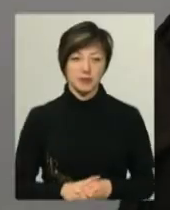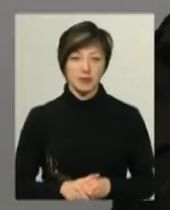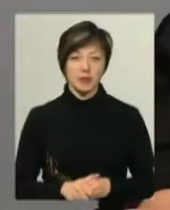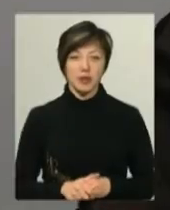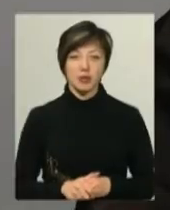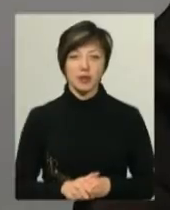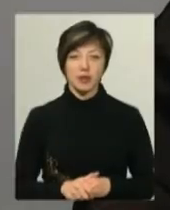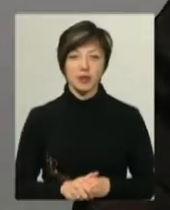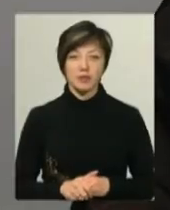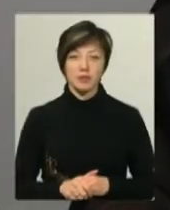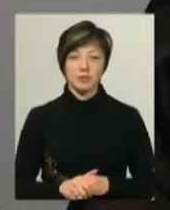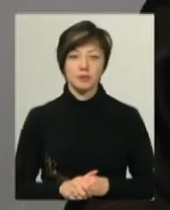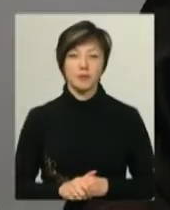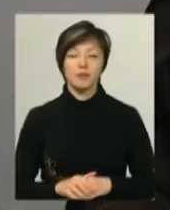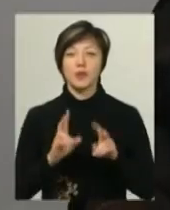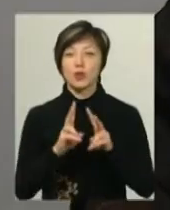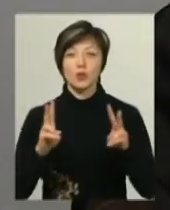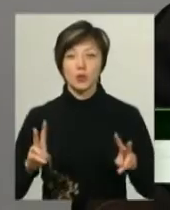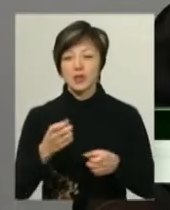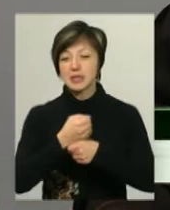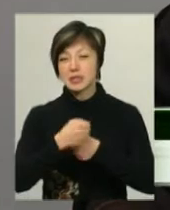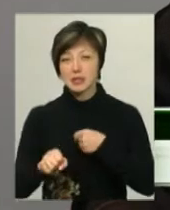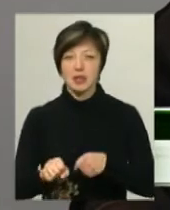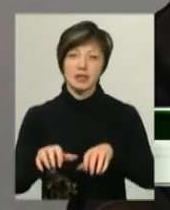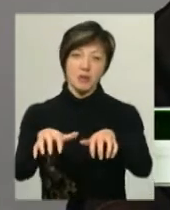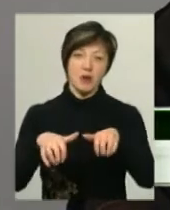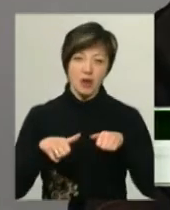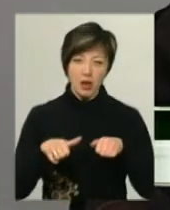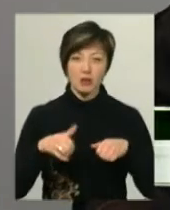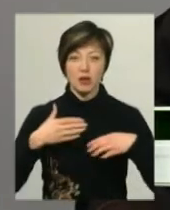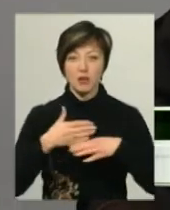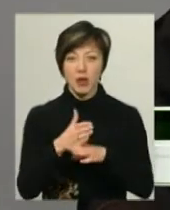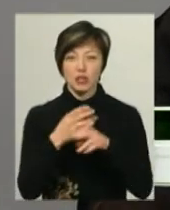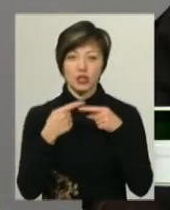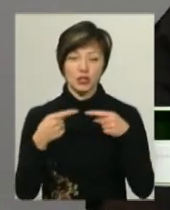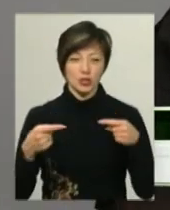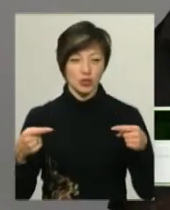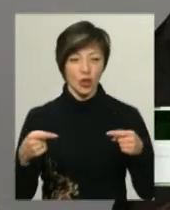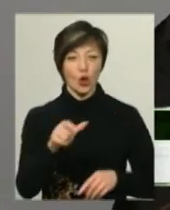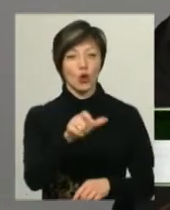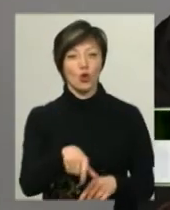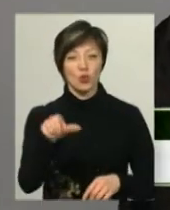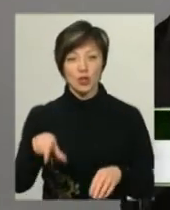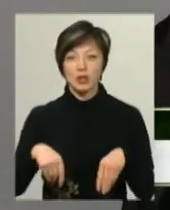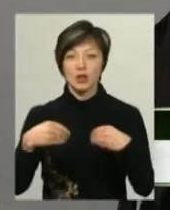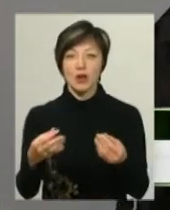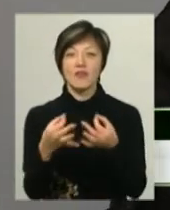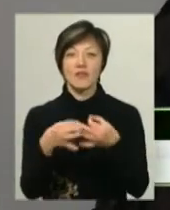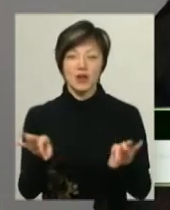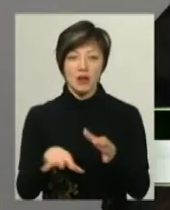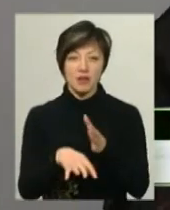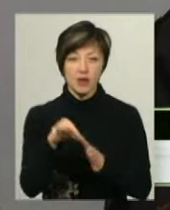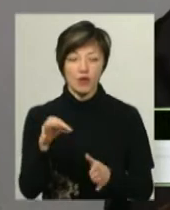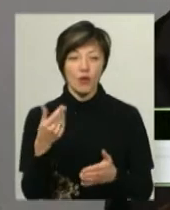Ніхто нікого не буде насильно відбирати, забирати, пломати і ще щось. Людям дадуть вільний вибор.